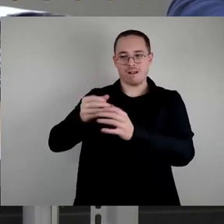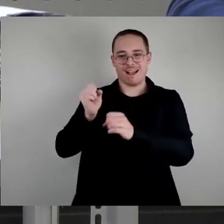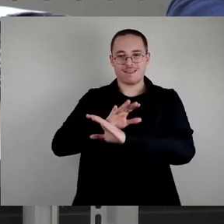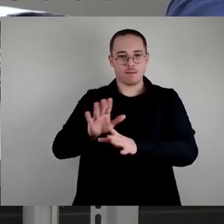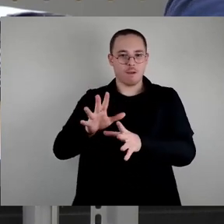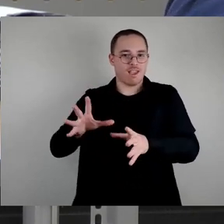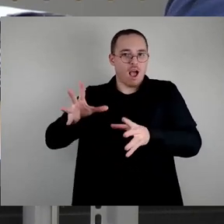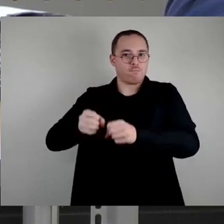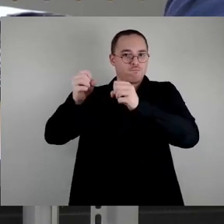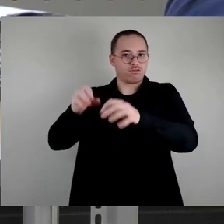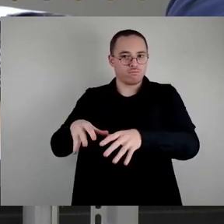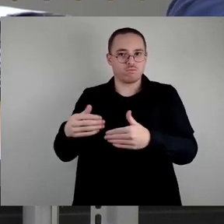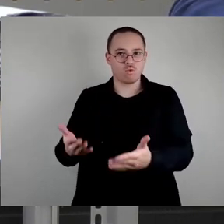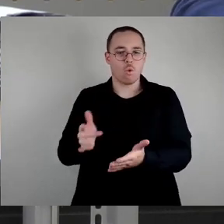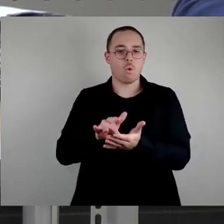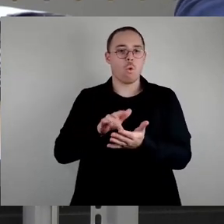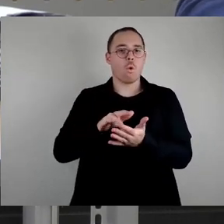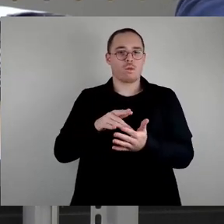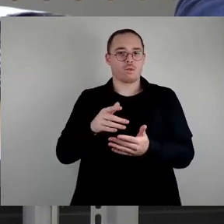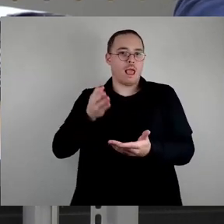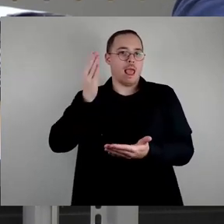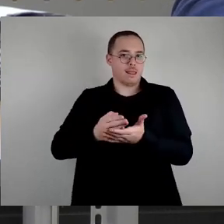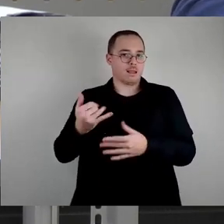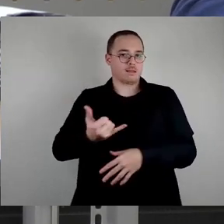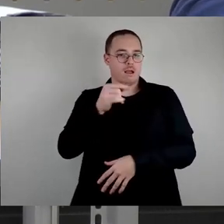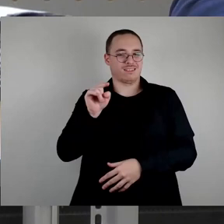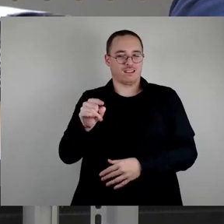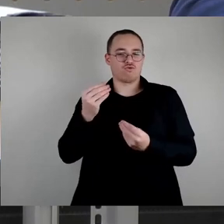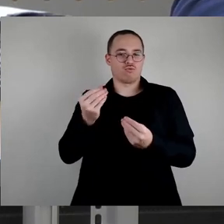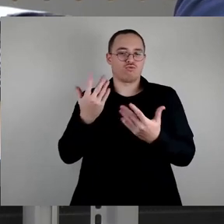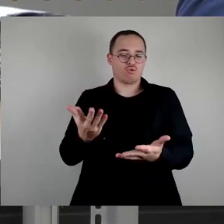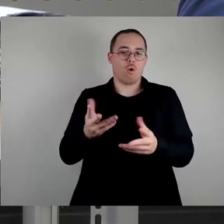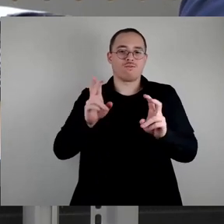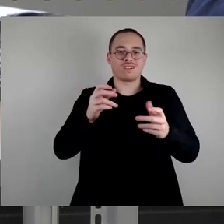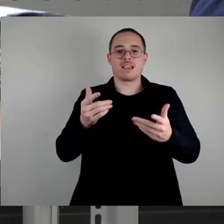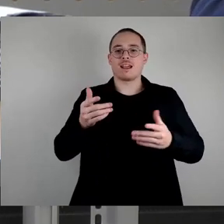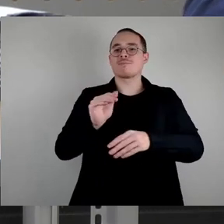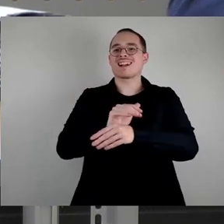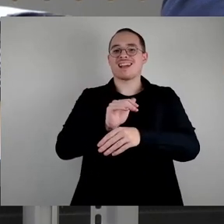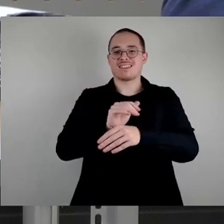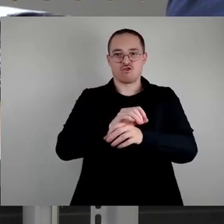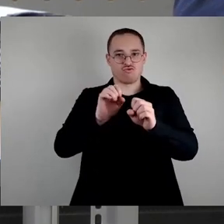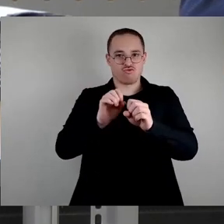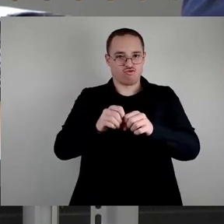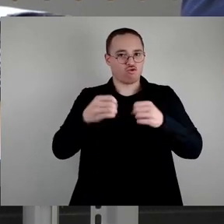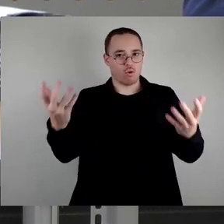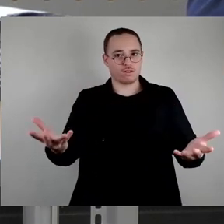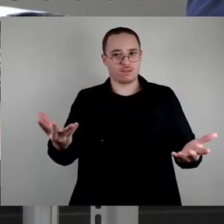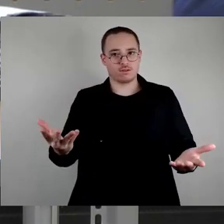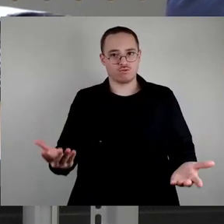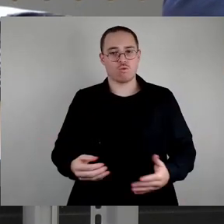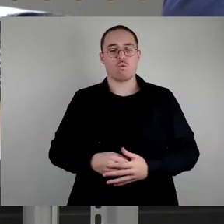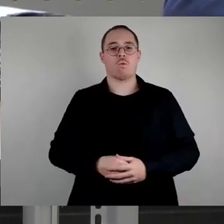die gesperrten Mittel dann nicht mehr ausgegeben werden konnten. Es wurde ja bereits gesagt. Und daraufhin hatte ich dann im Ältestenrat den